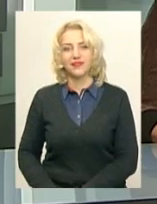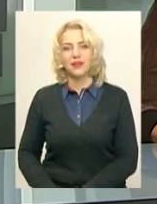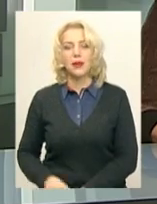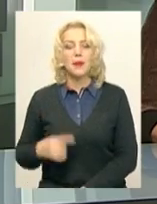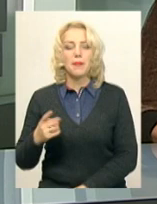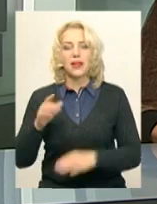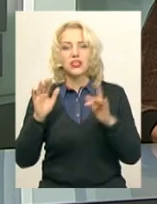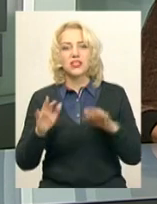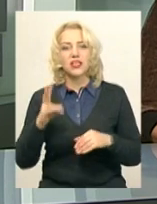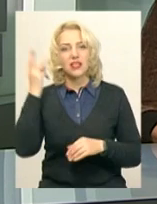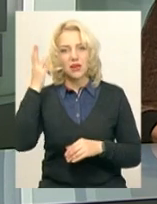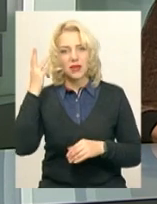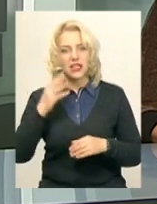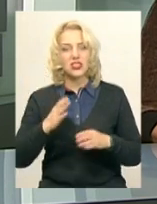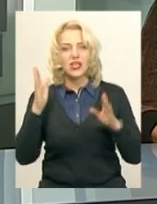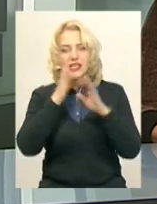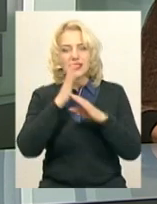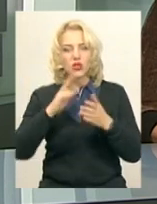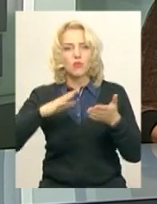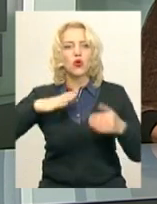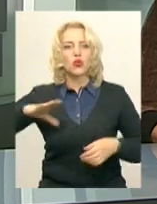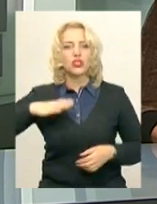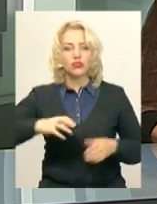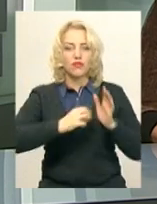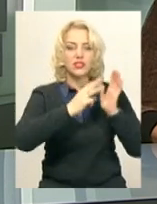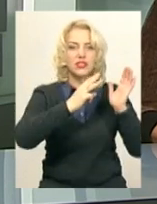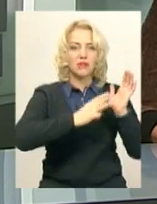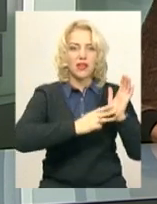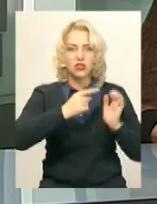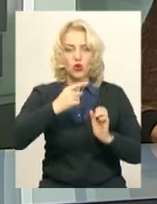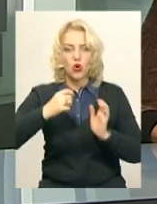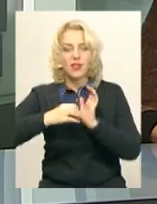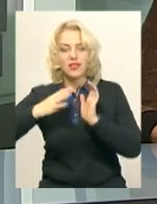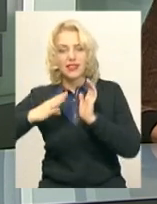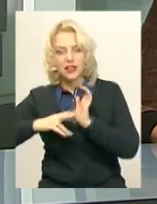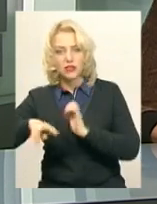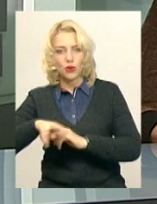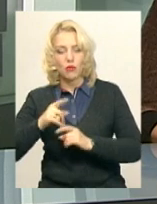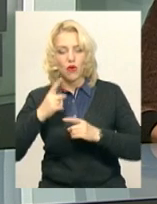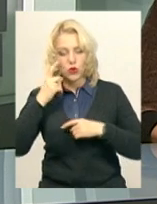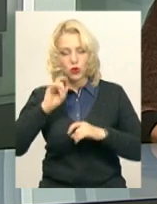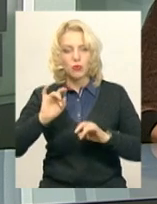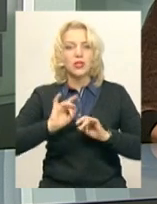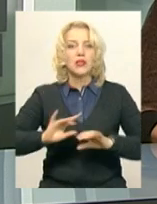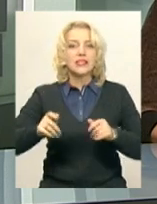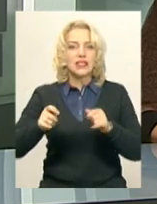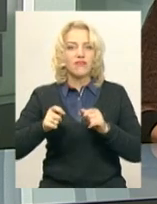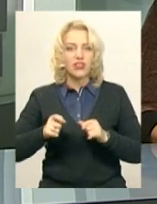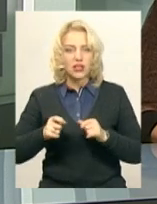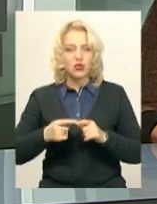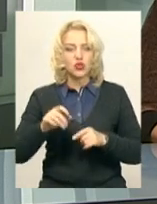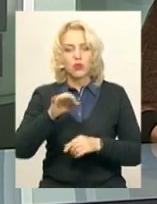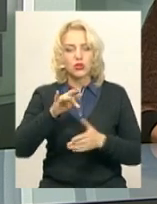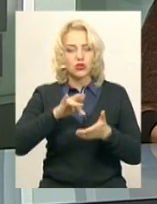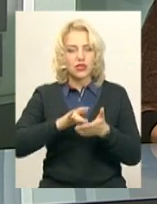Перший сніг на Хмельниччини синоптики очікують 18-19 листопада. Повідомила завідувач сектору метеопрогнозів обласного